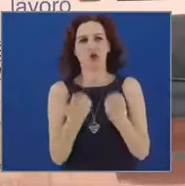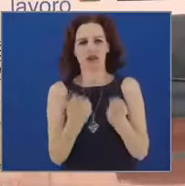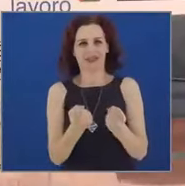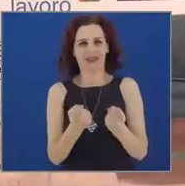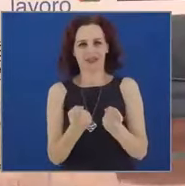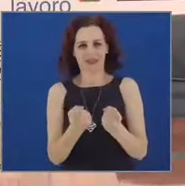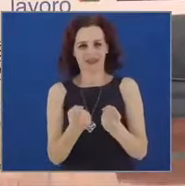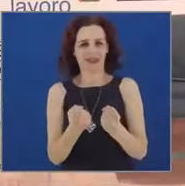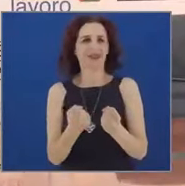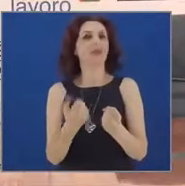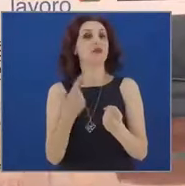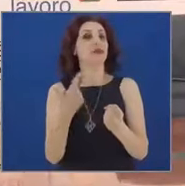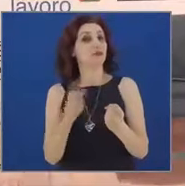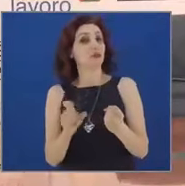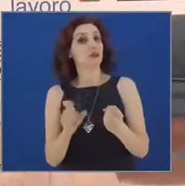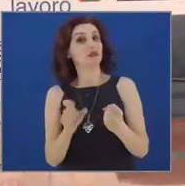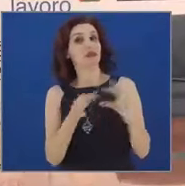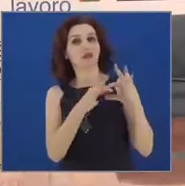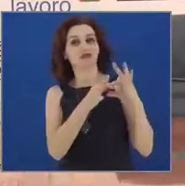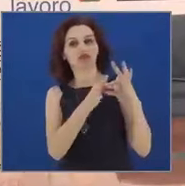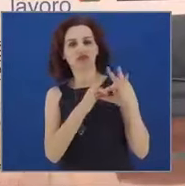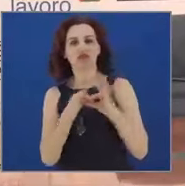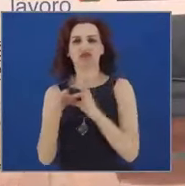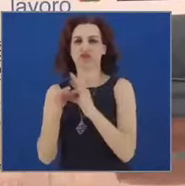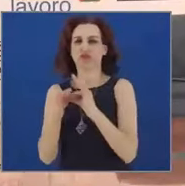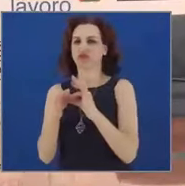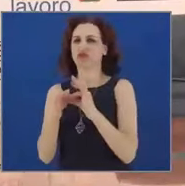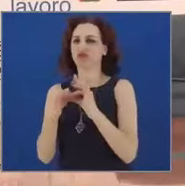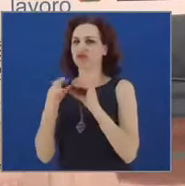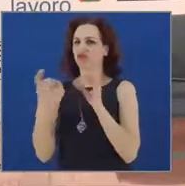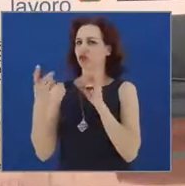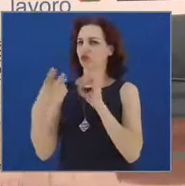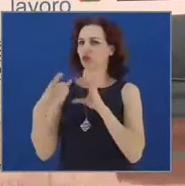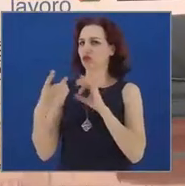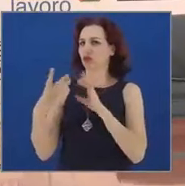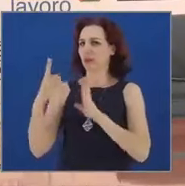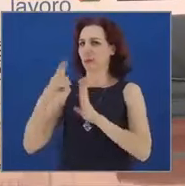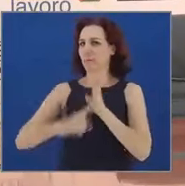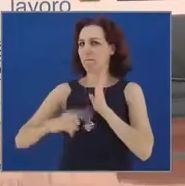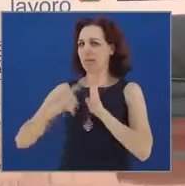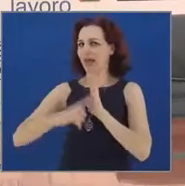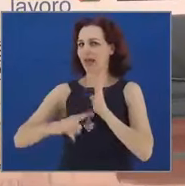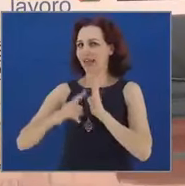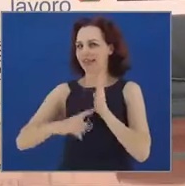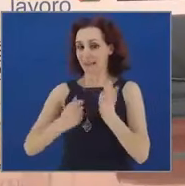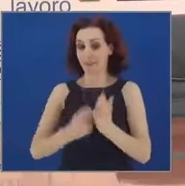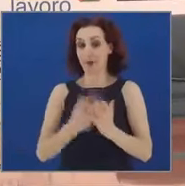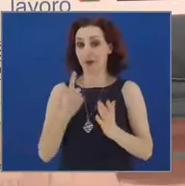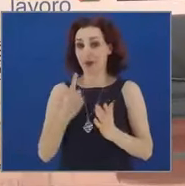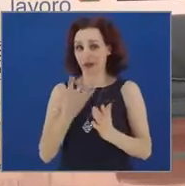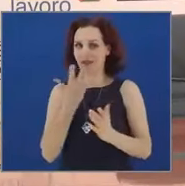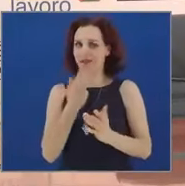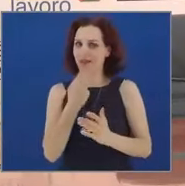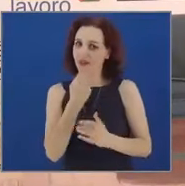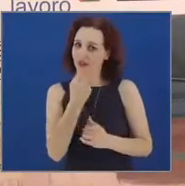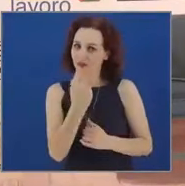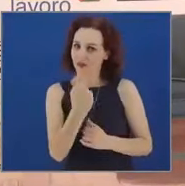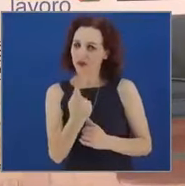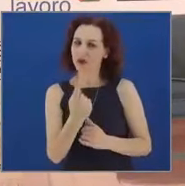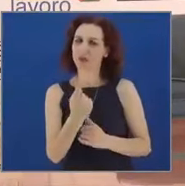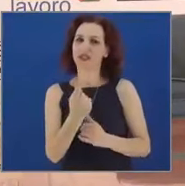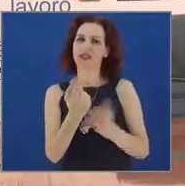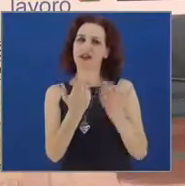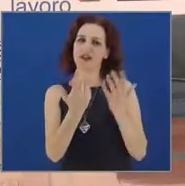corrispondenza di visione con un lavoro di questi mesi importante. Mi permetto di sottolineare in questo saluto